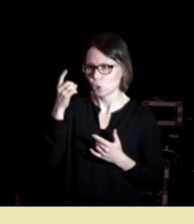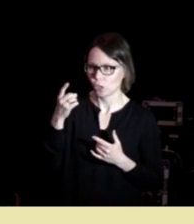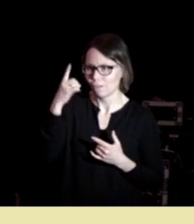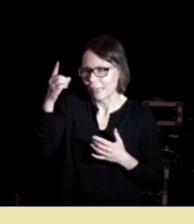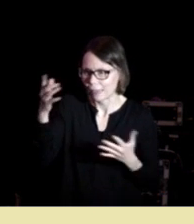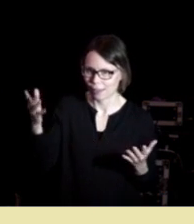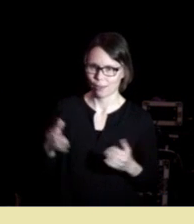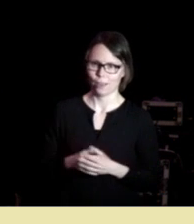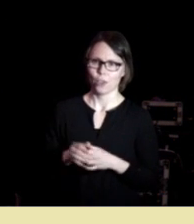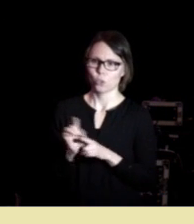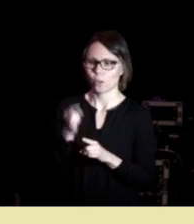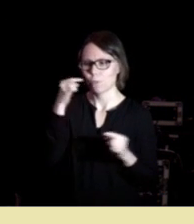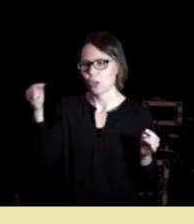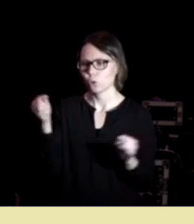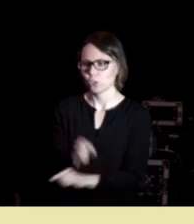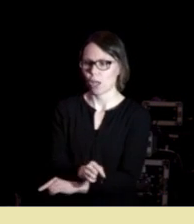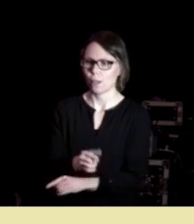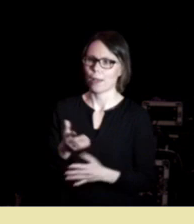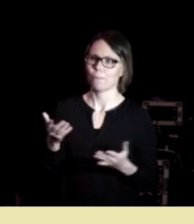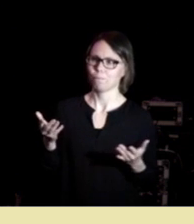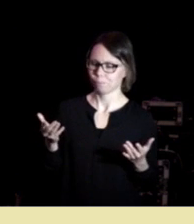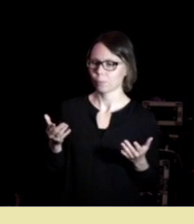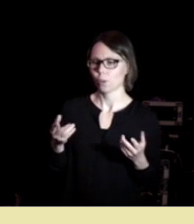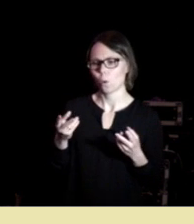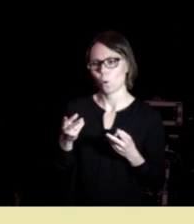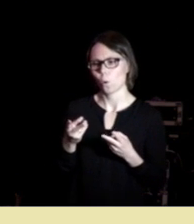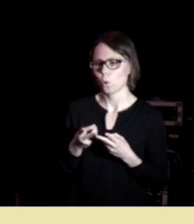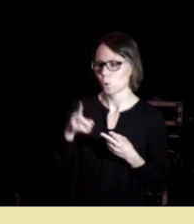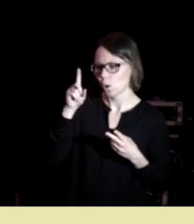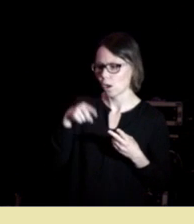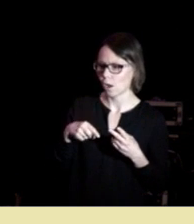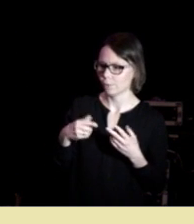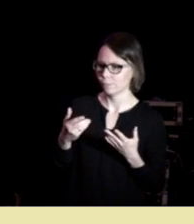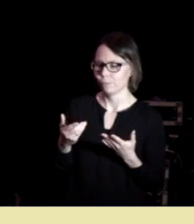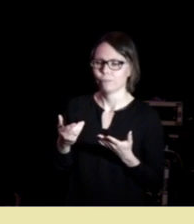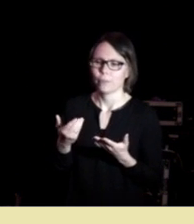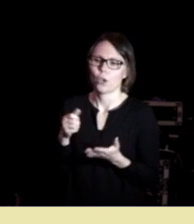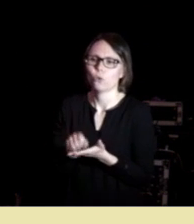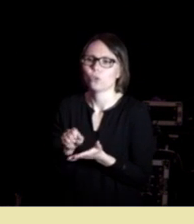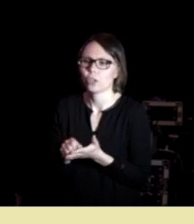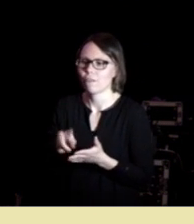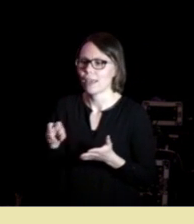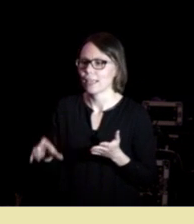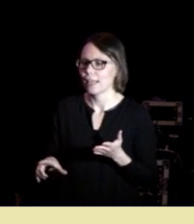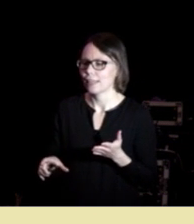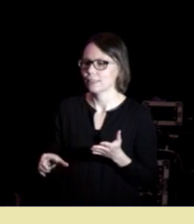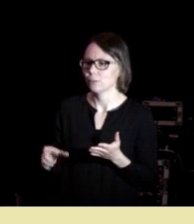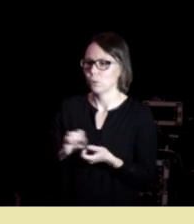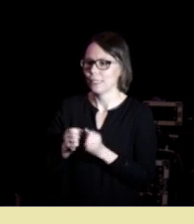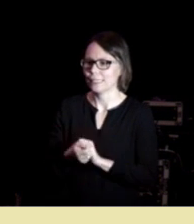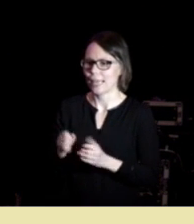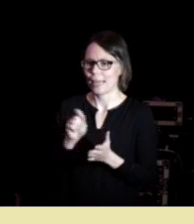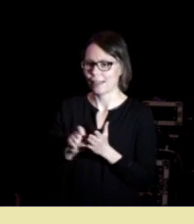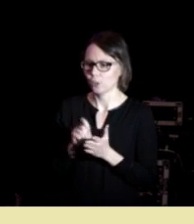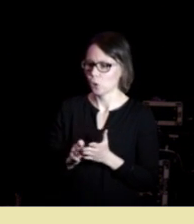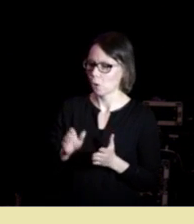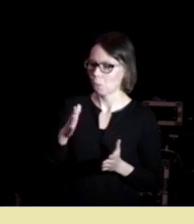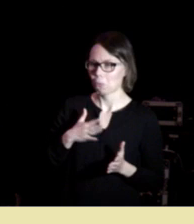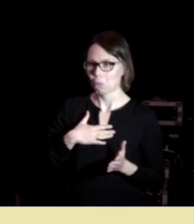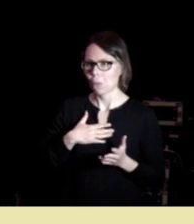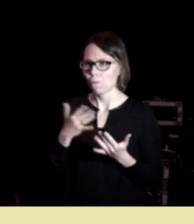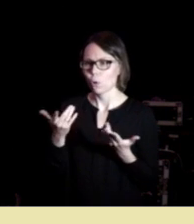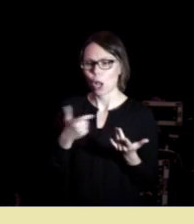Så det paradoxale kan også ta uttrykk, for eksempel at VGs politiske redaktør etterlyser et